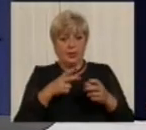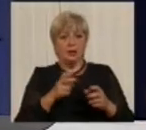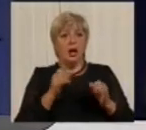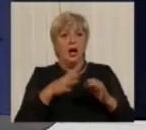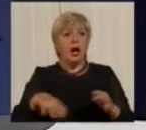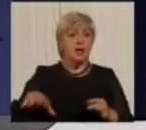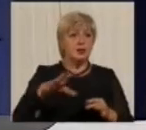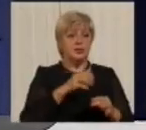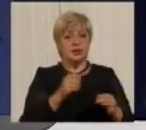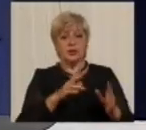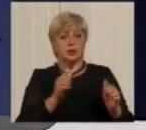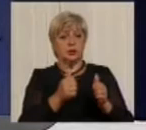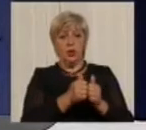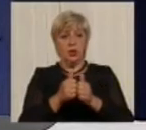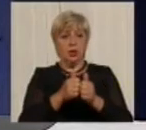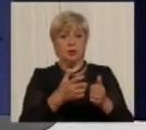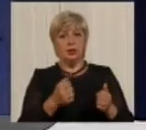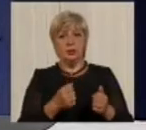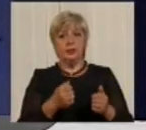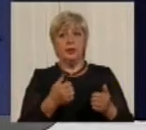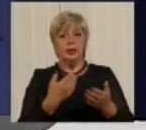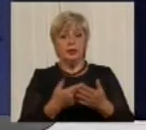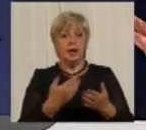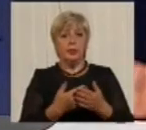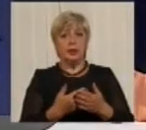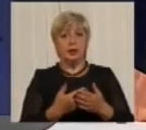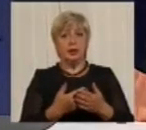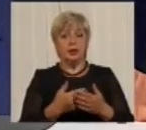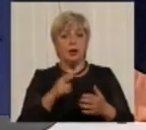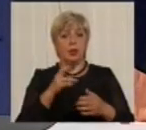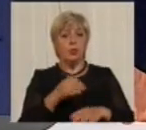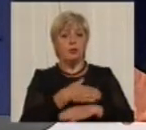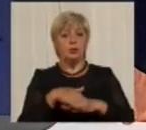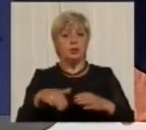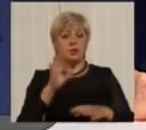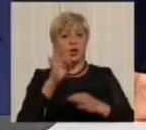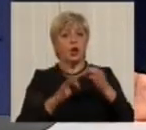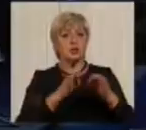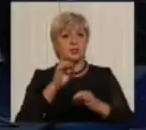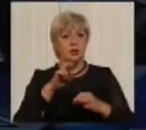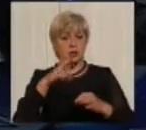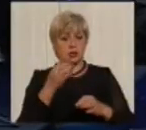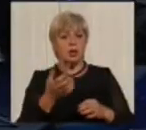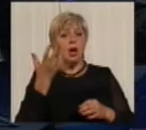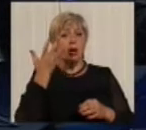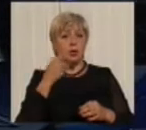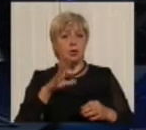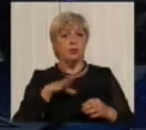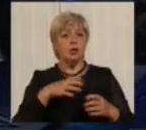З громадський транспорт. Беремо також, наприклад, по вулиці Космічні, коли у нас була аварія з цим